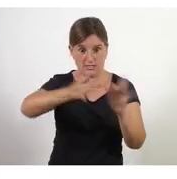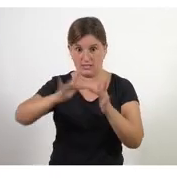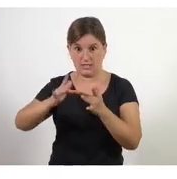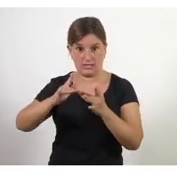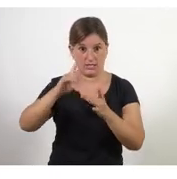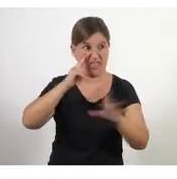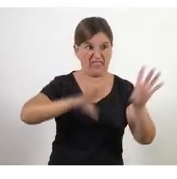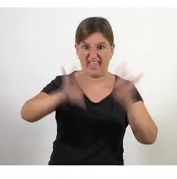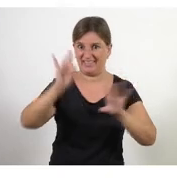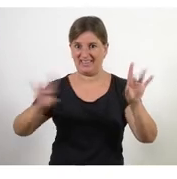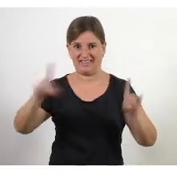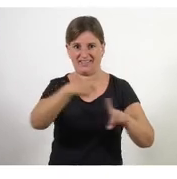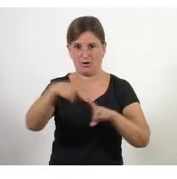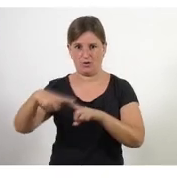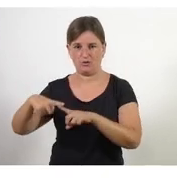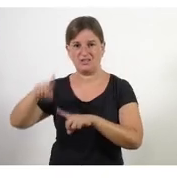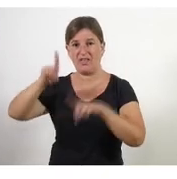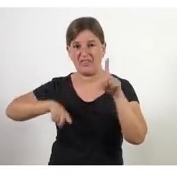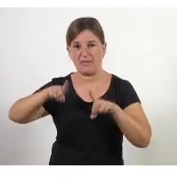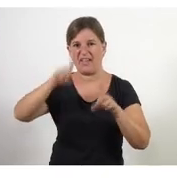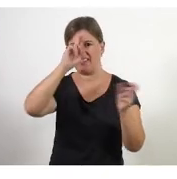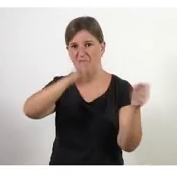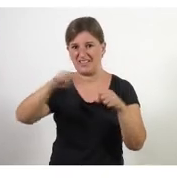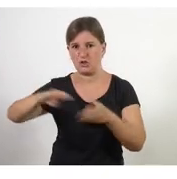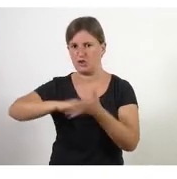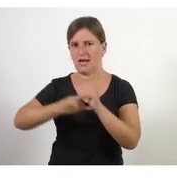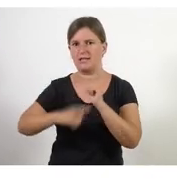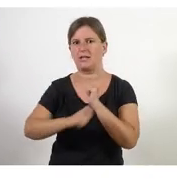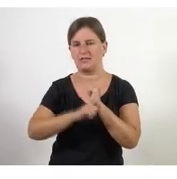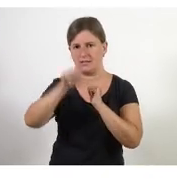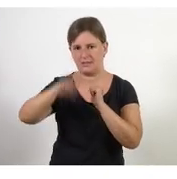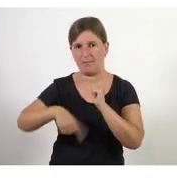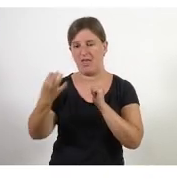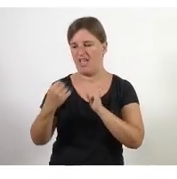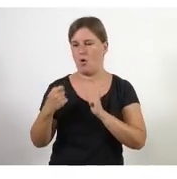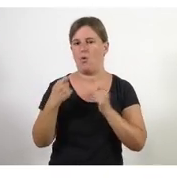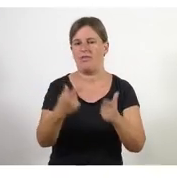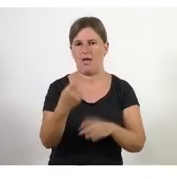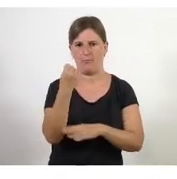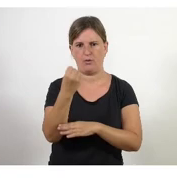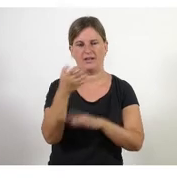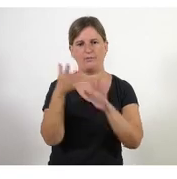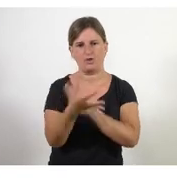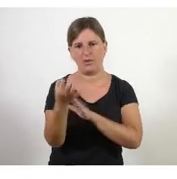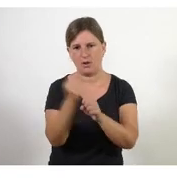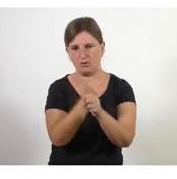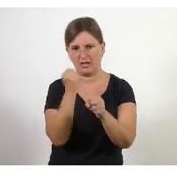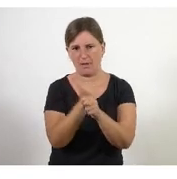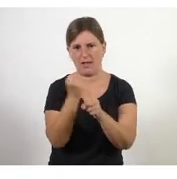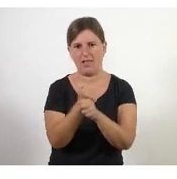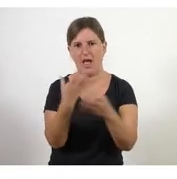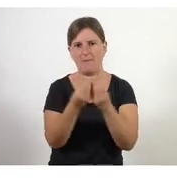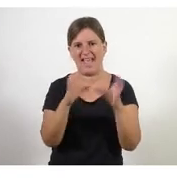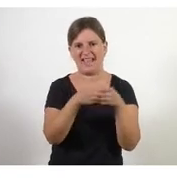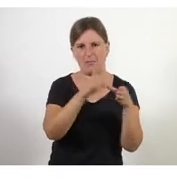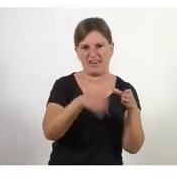i decisions fins i tot de vegades estratègiques i aquest és un treball amb els equips directius amb les juntes directives